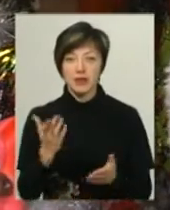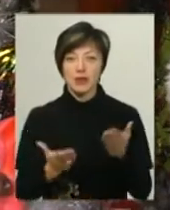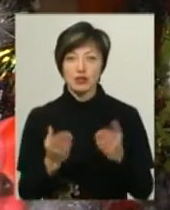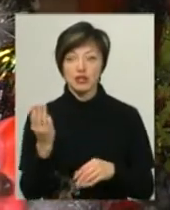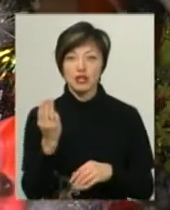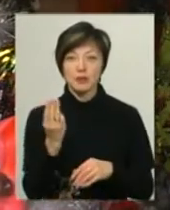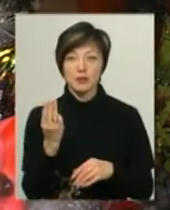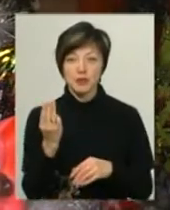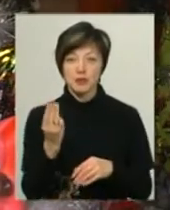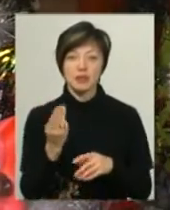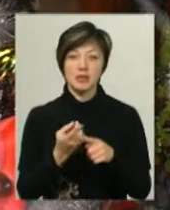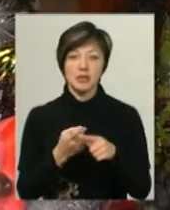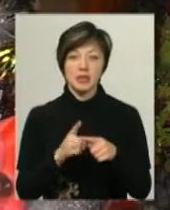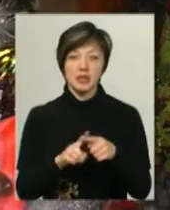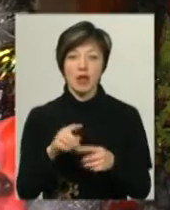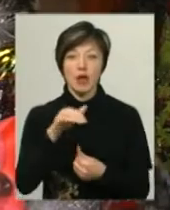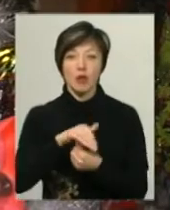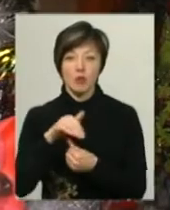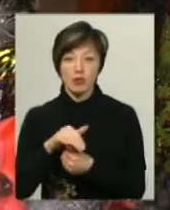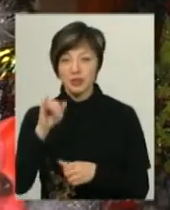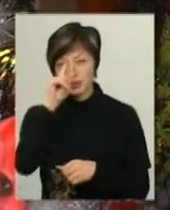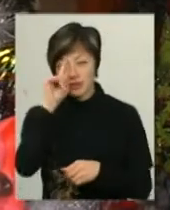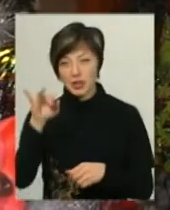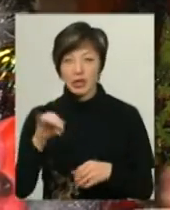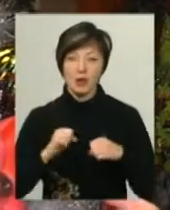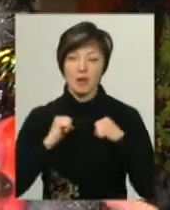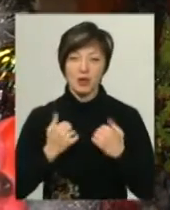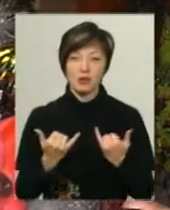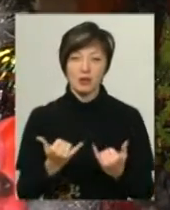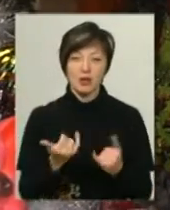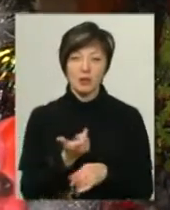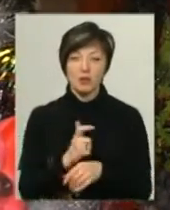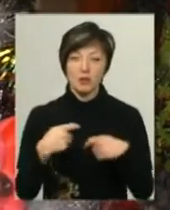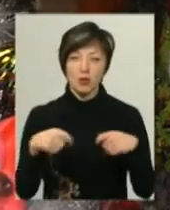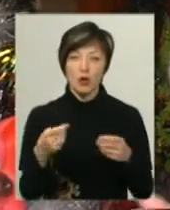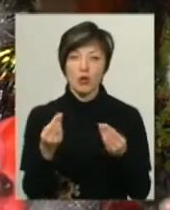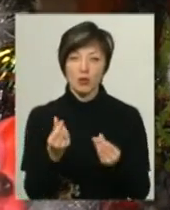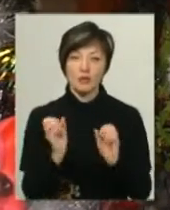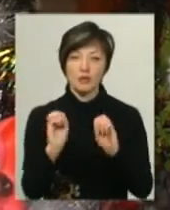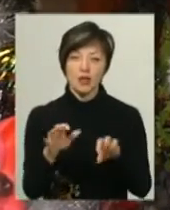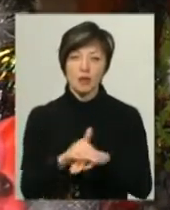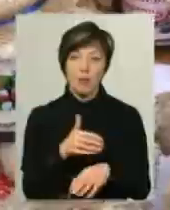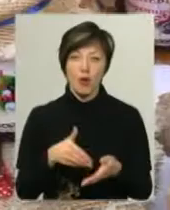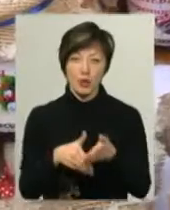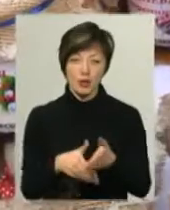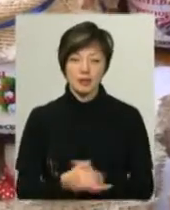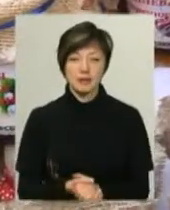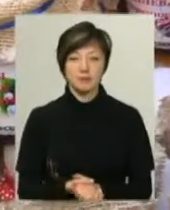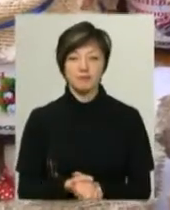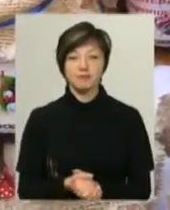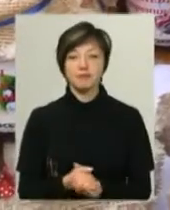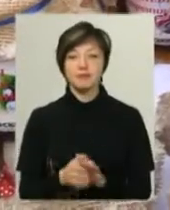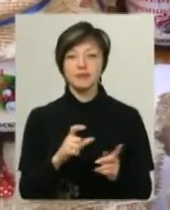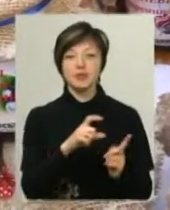шепетівські грибочки, славно звісні. Ну і намагаємося сьогодні якнайбільше продати, щоб за кошти віддати нам благодійність. За словами